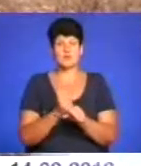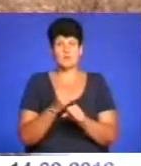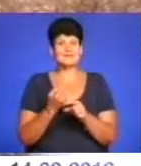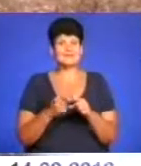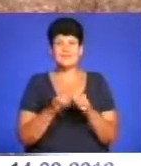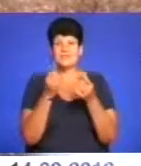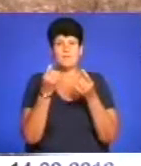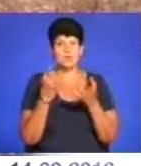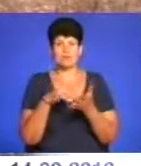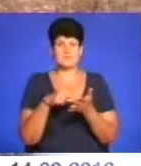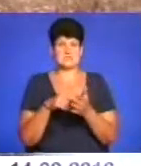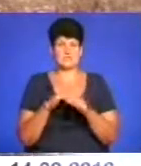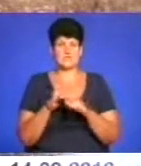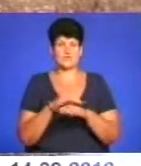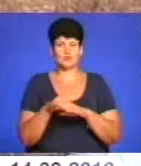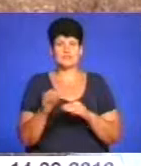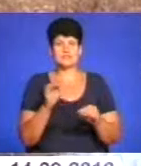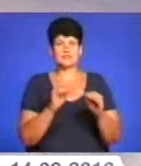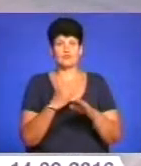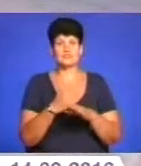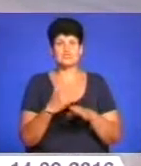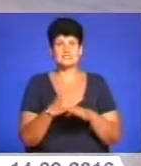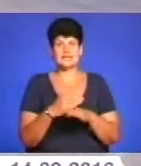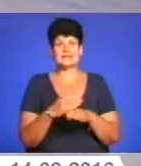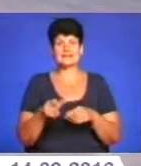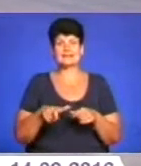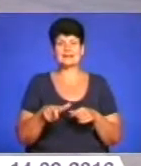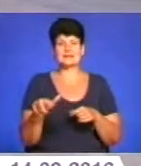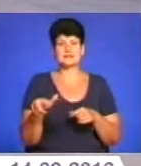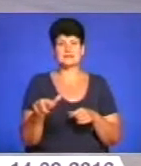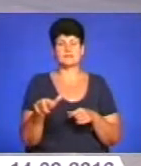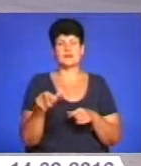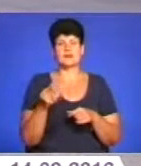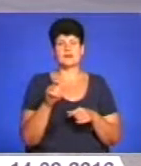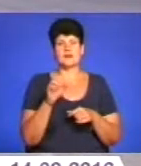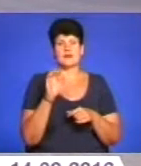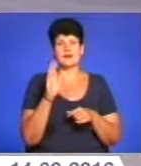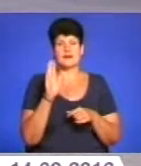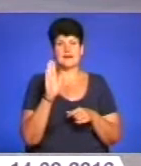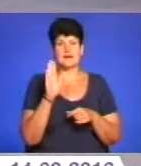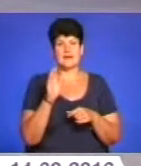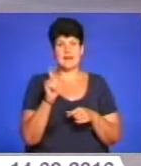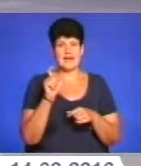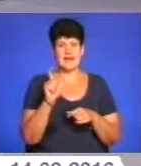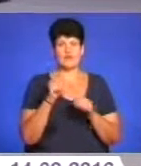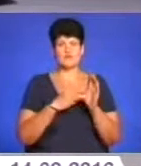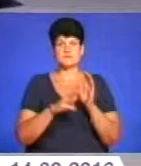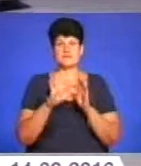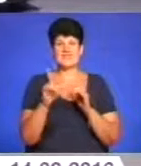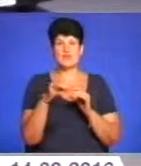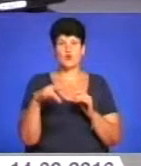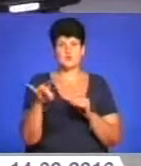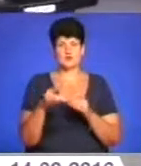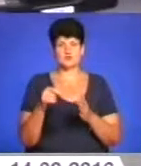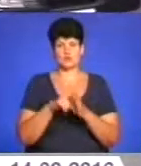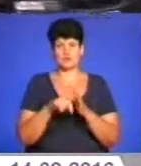не просто є міська вулиця, це складова частина траси Е85 і Е50, це траси європейського значення, транзитні